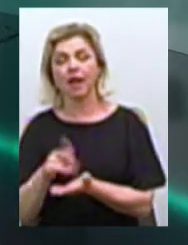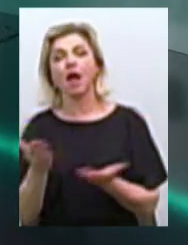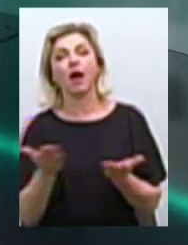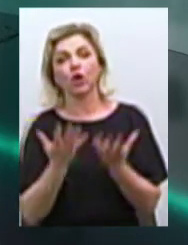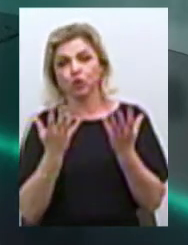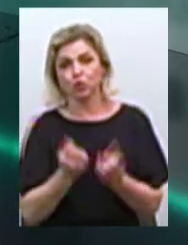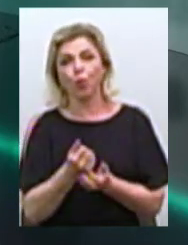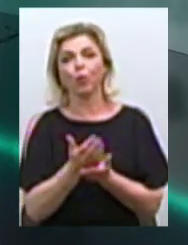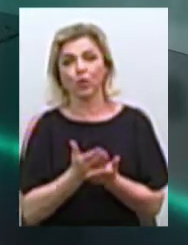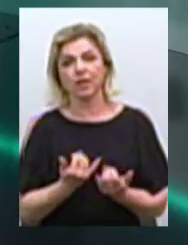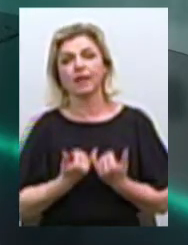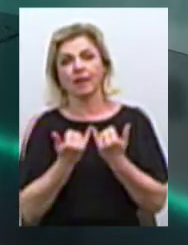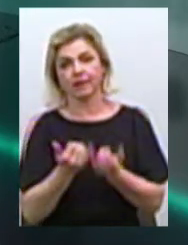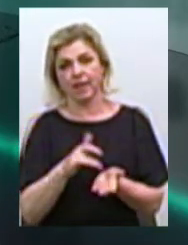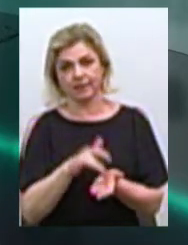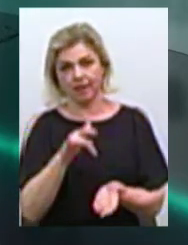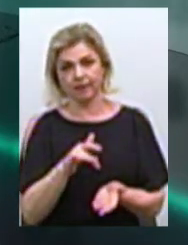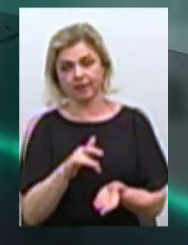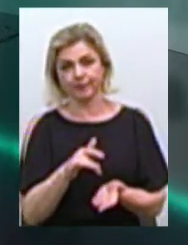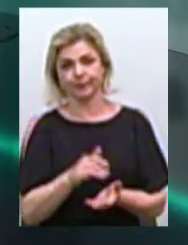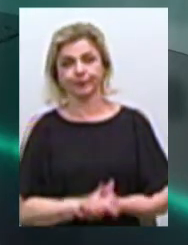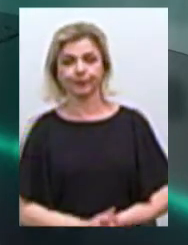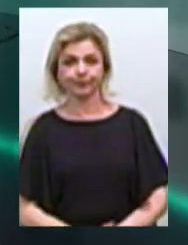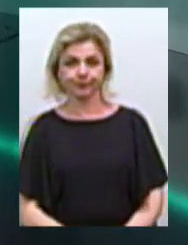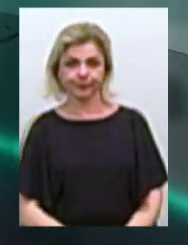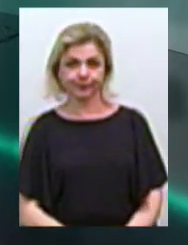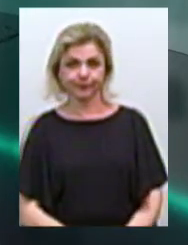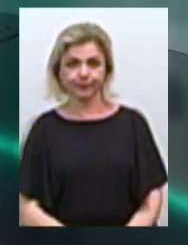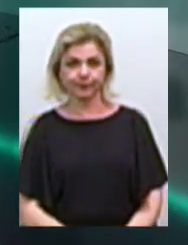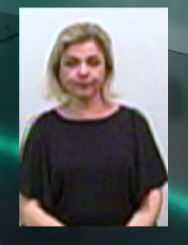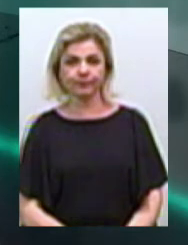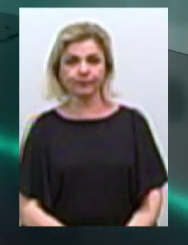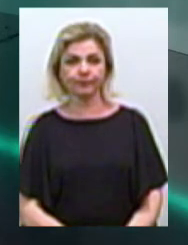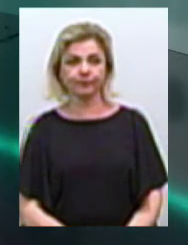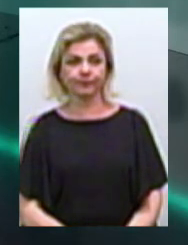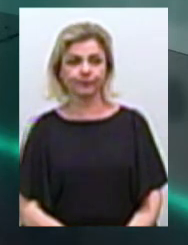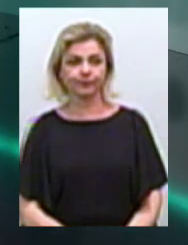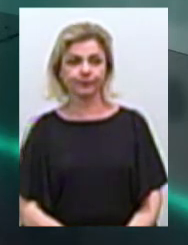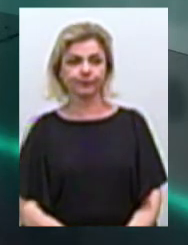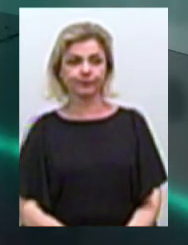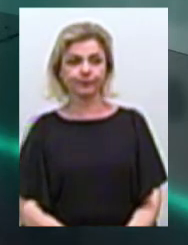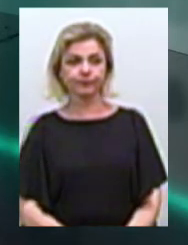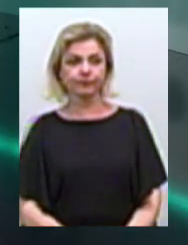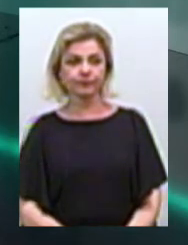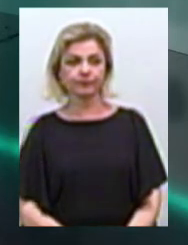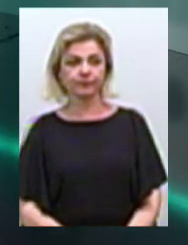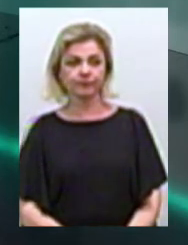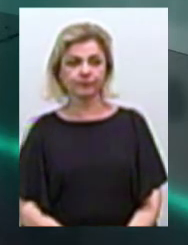послуги надає сьогодні центр знадання адміністративних послуг. Оксана, це до вас питання, так? Так.